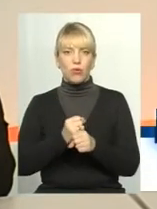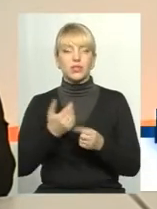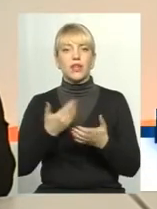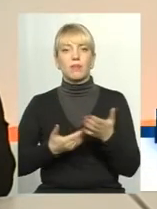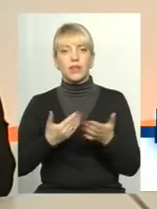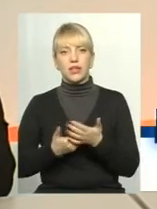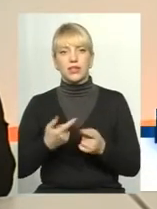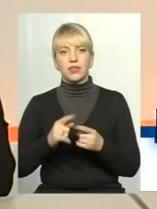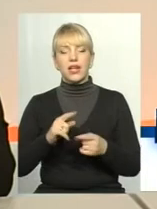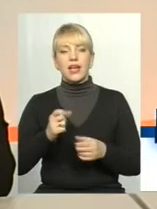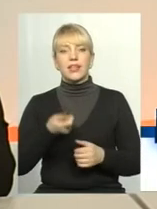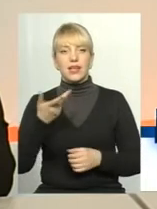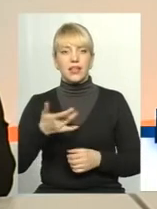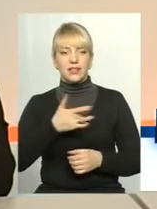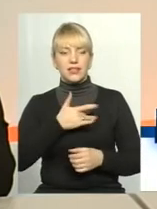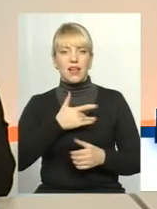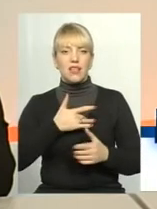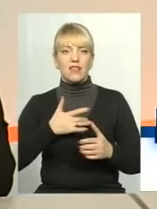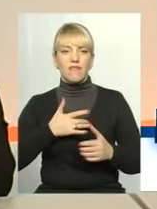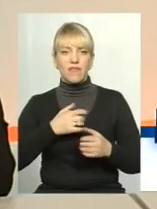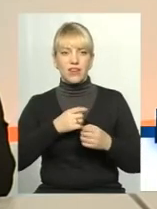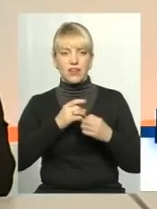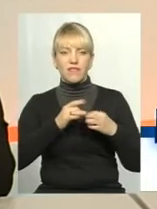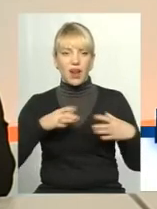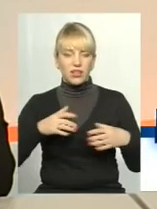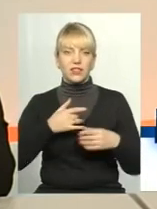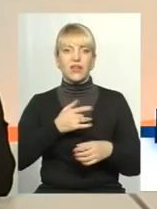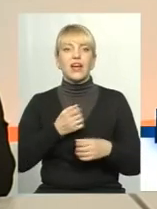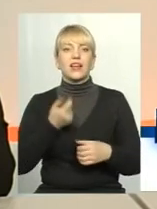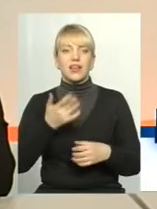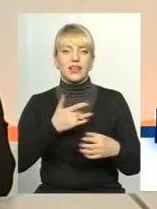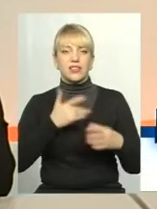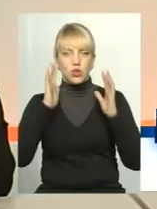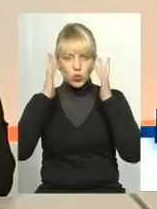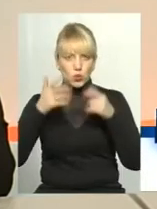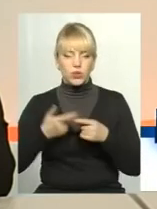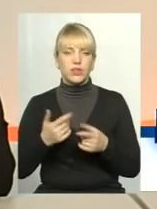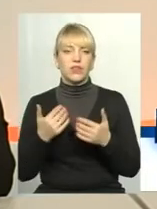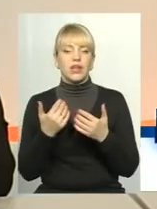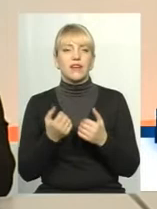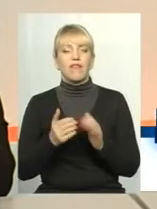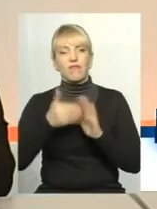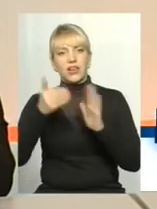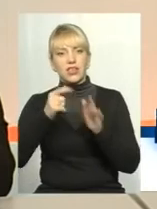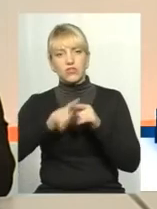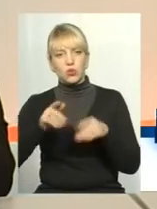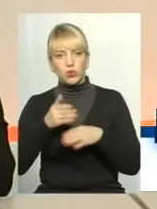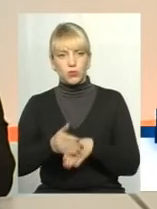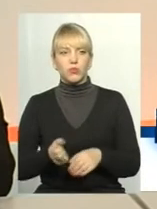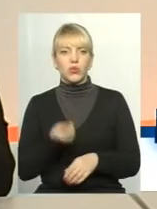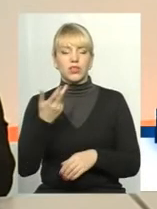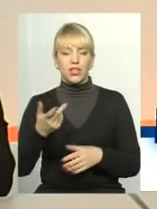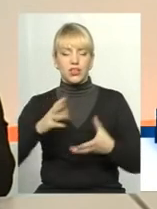прикладу, кількість інфартів, кількість інсультів, кількість викликів швидкої допомоги, кількість консультативних висновків